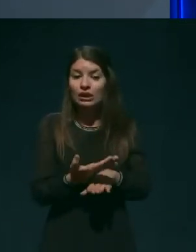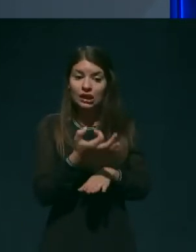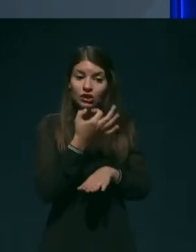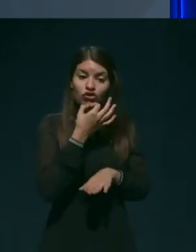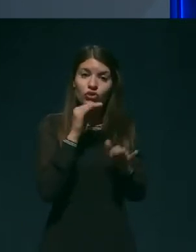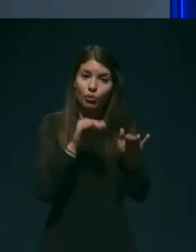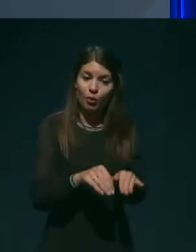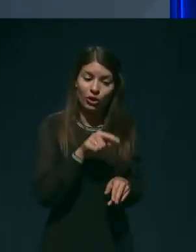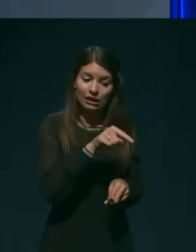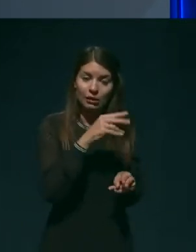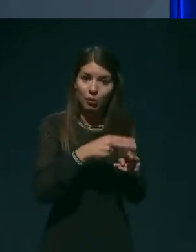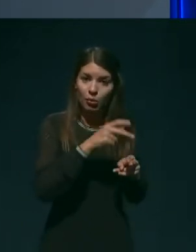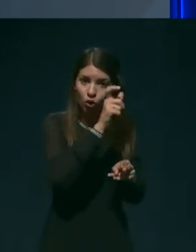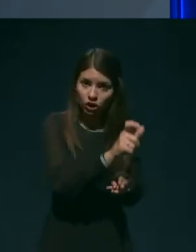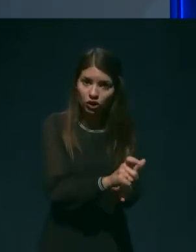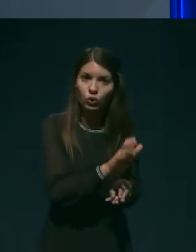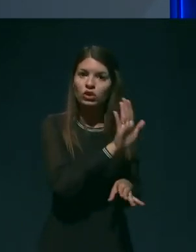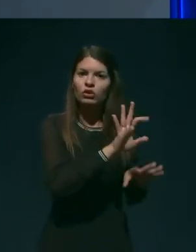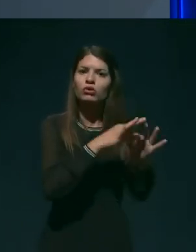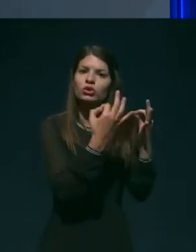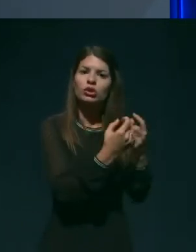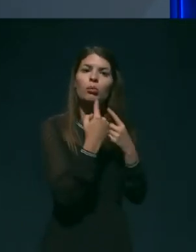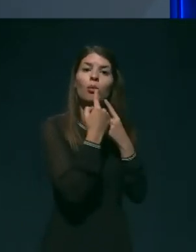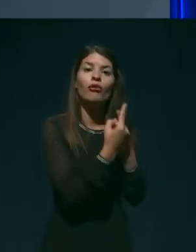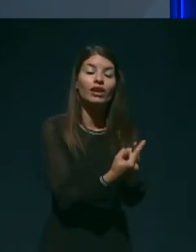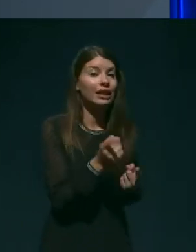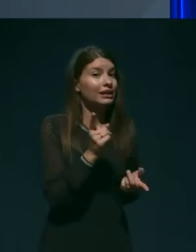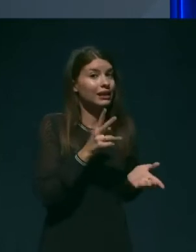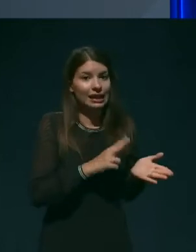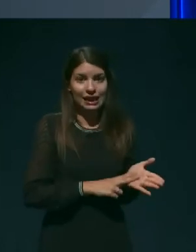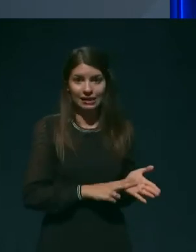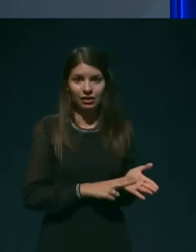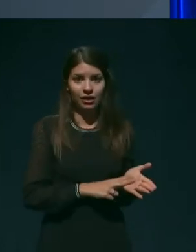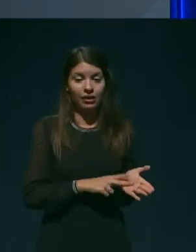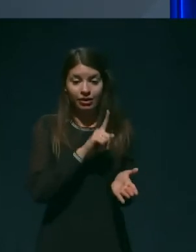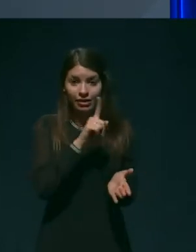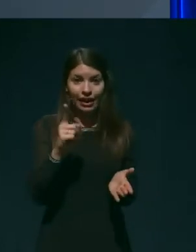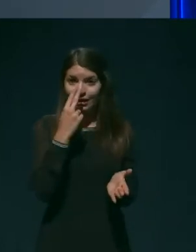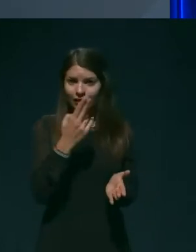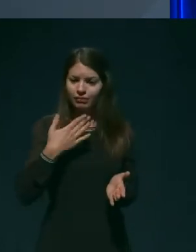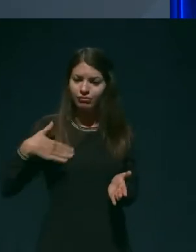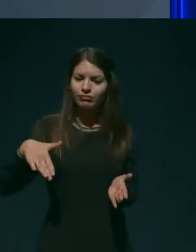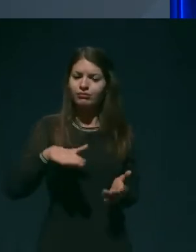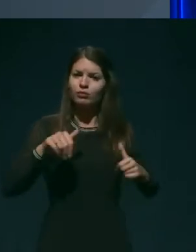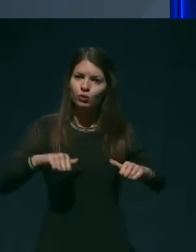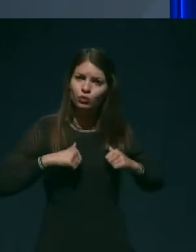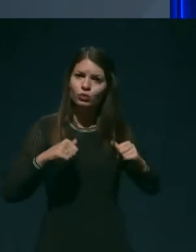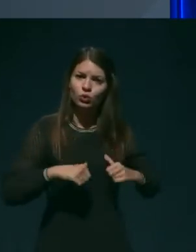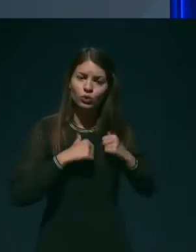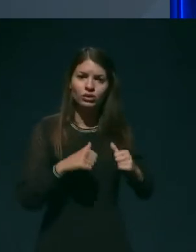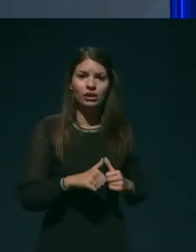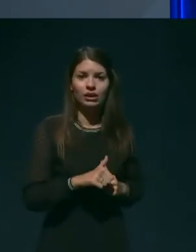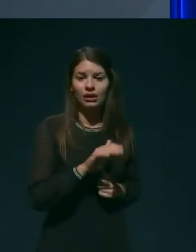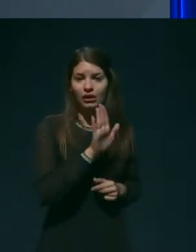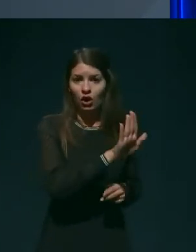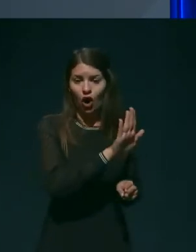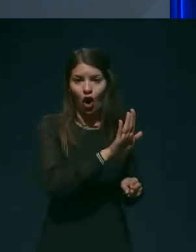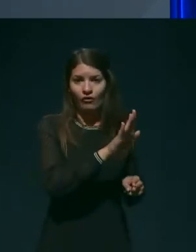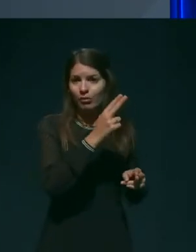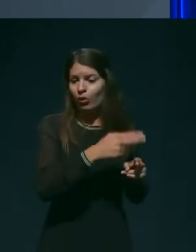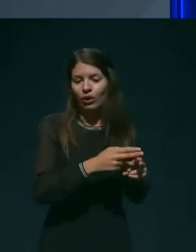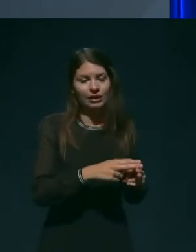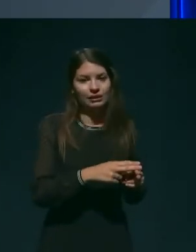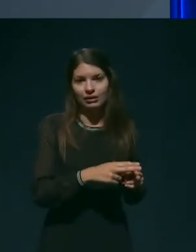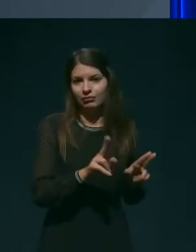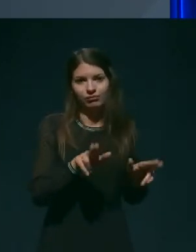njegovim bližnim povedati resnico, da ne glede na vrst trud, te bolezni ne bodo mogli premagati.